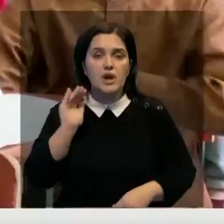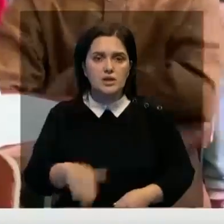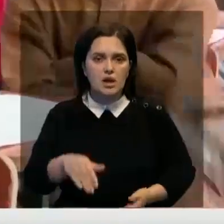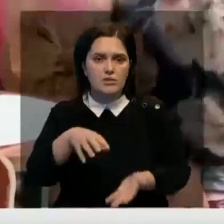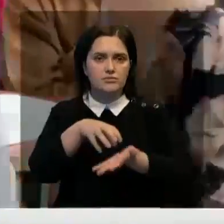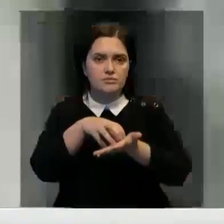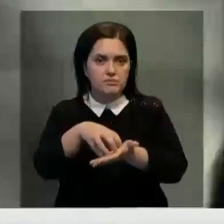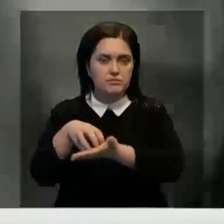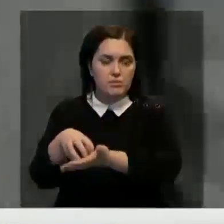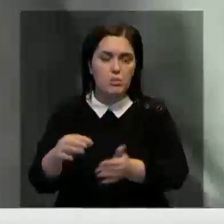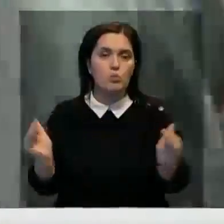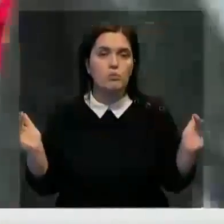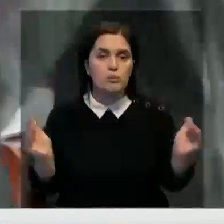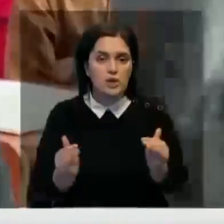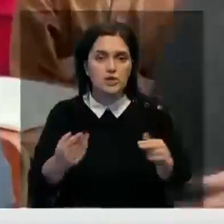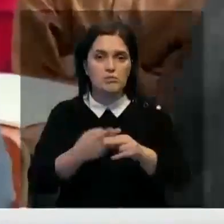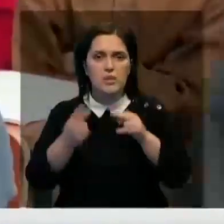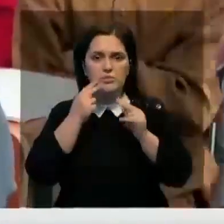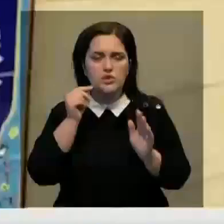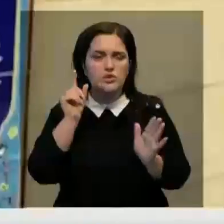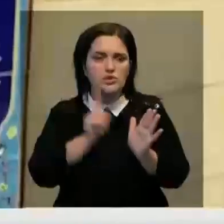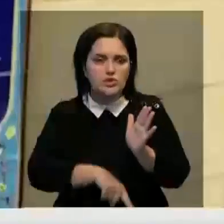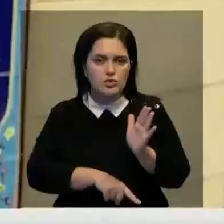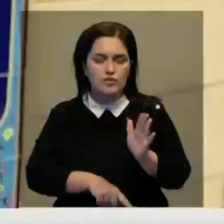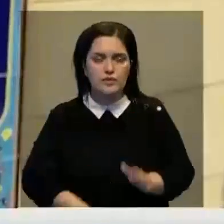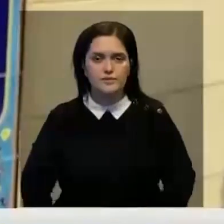пришлось уменьшить, а продукты заменить на более дешевые.